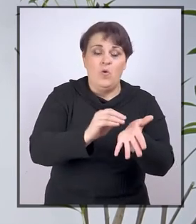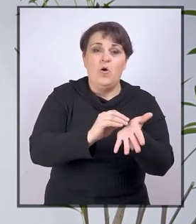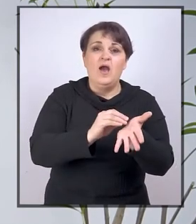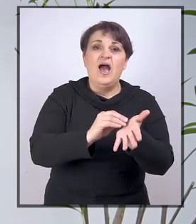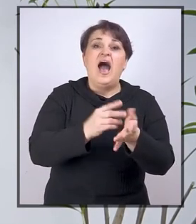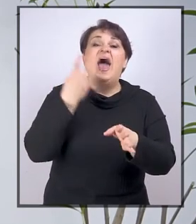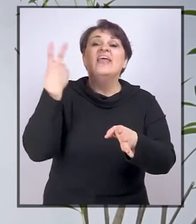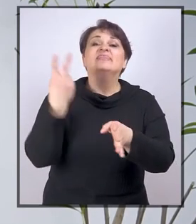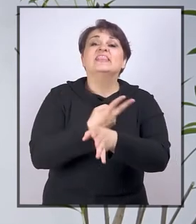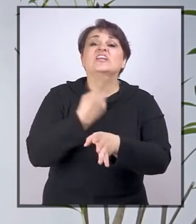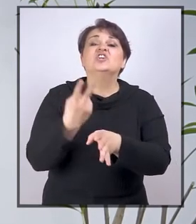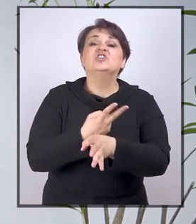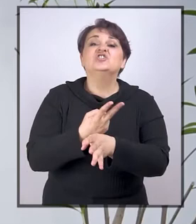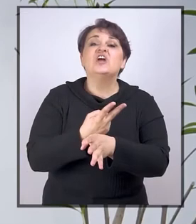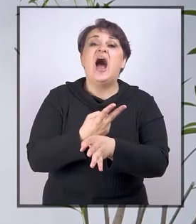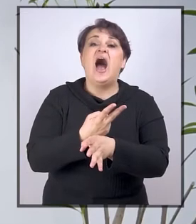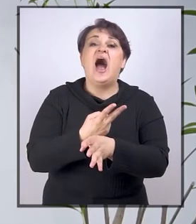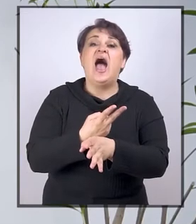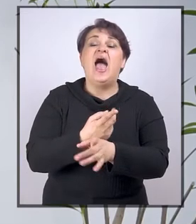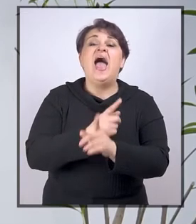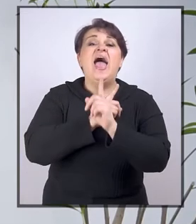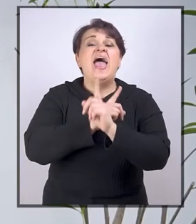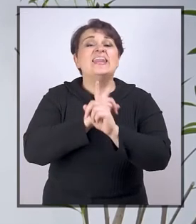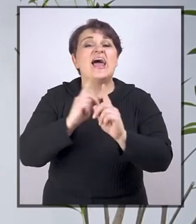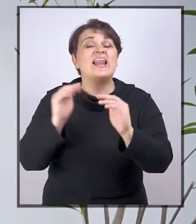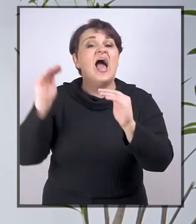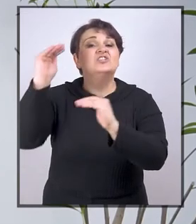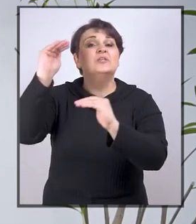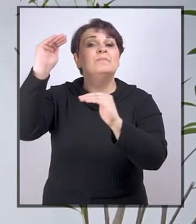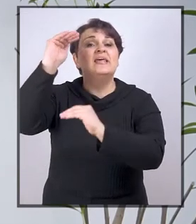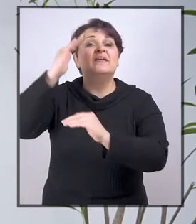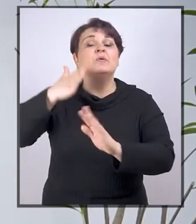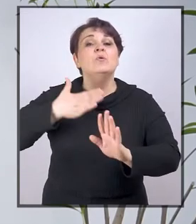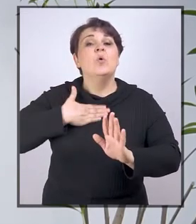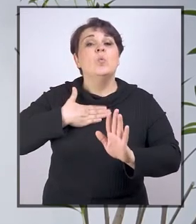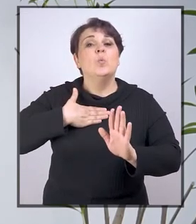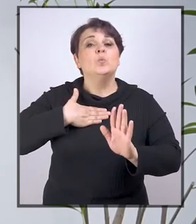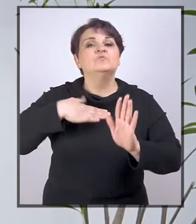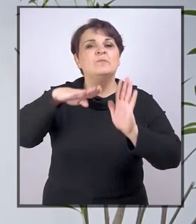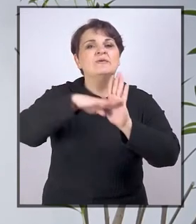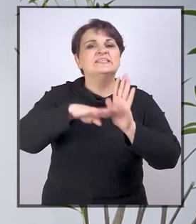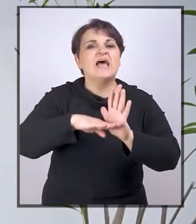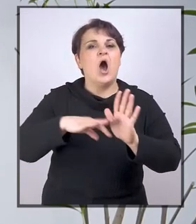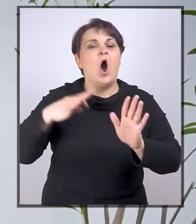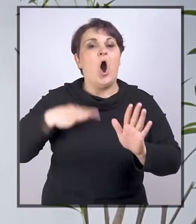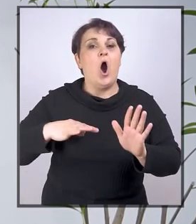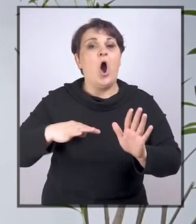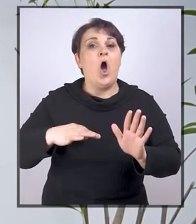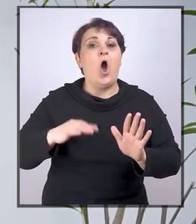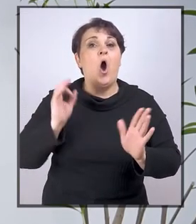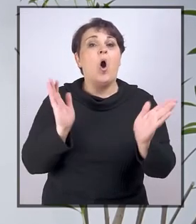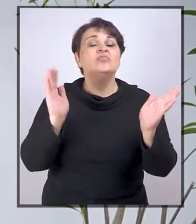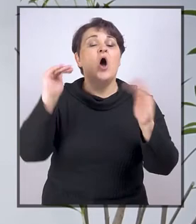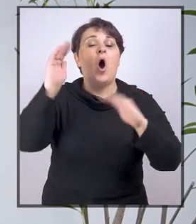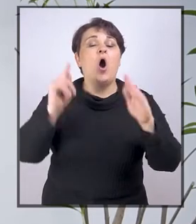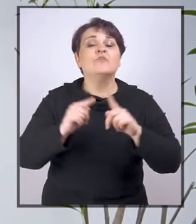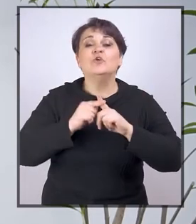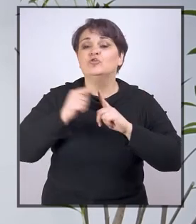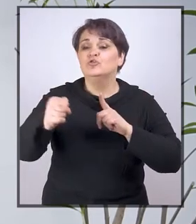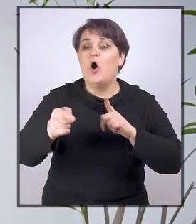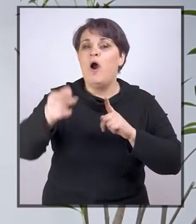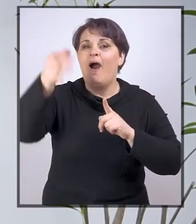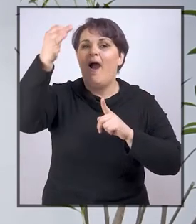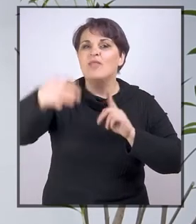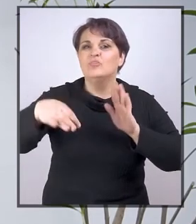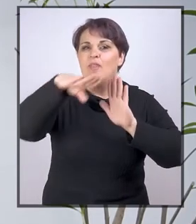kako se to država na različitim nivojima u svojim zakonima obavezala. Od